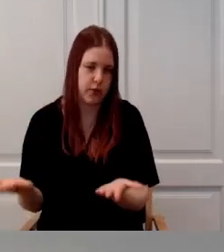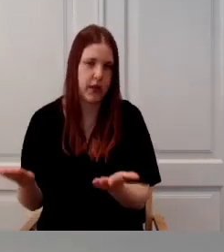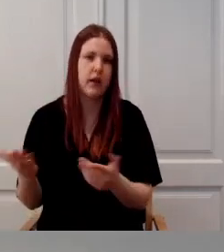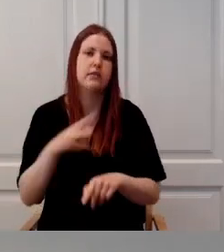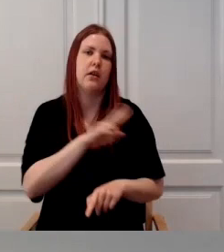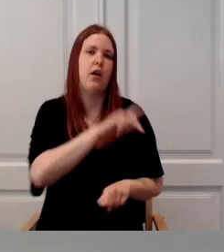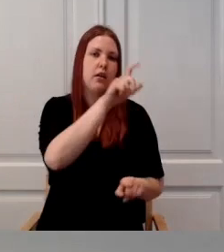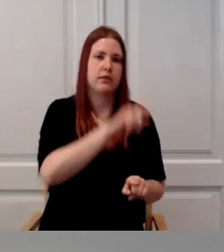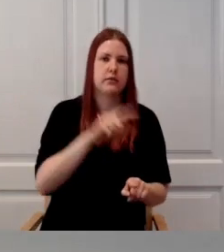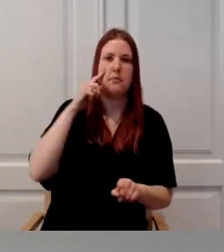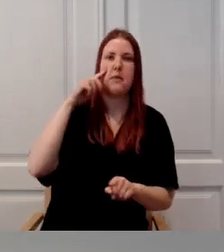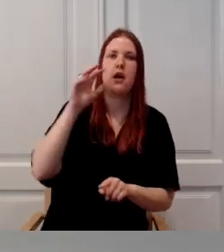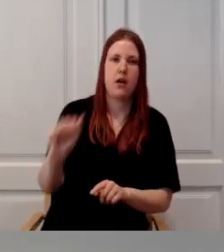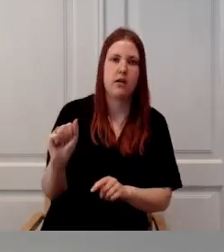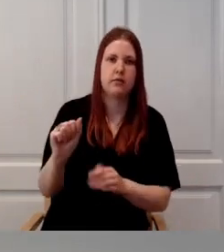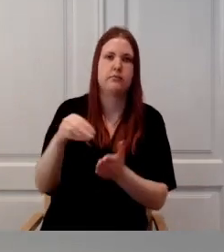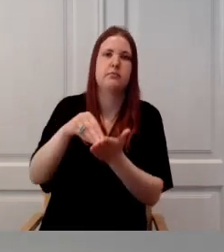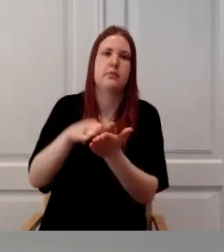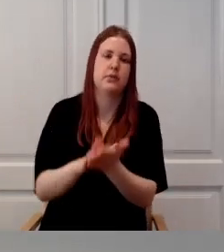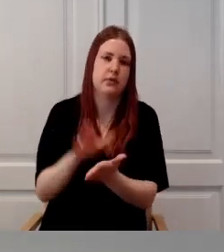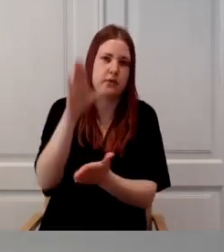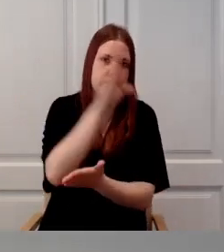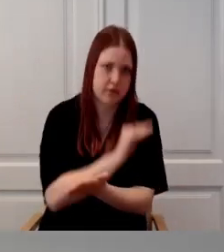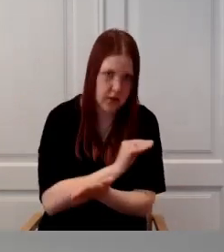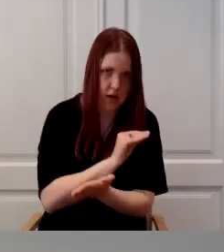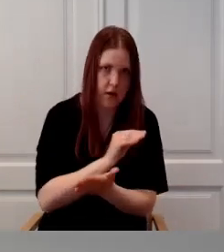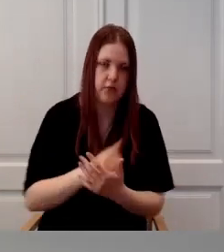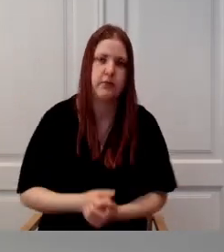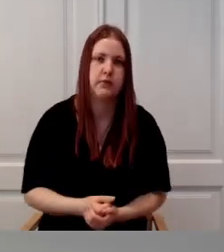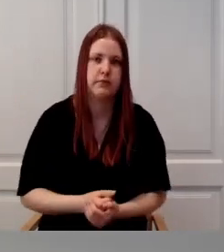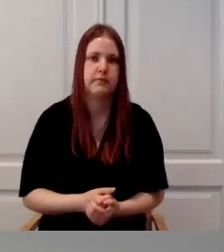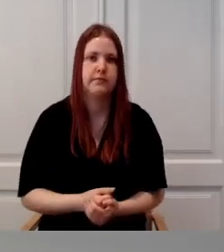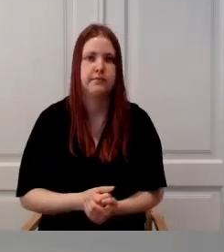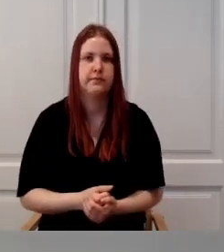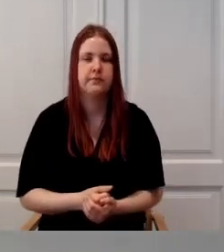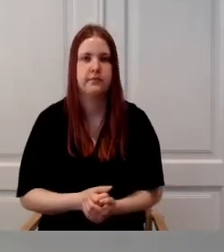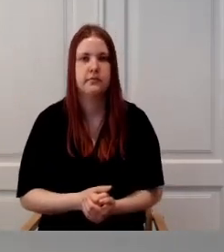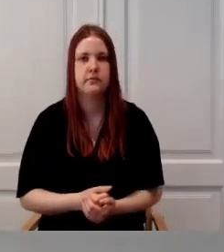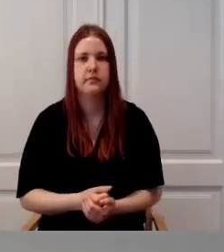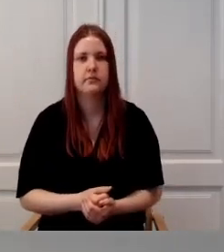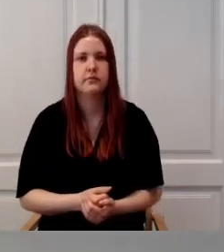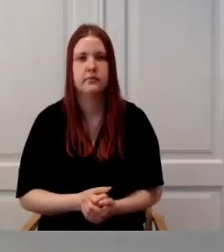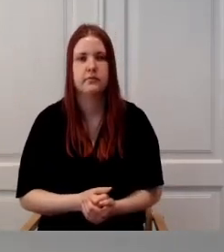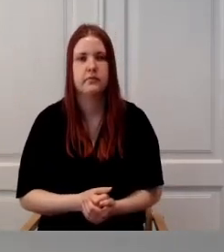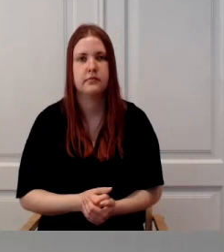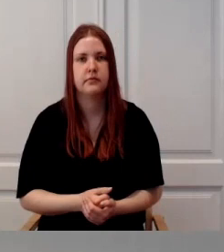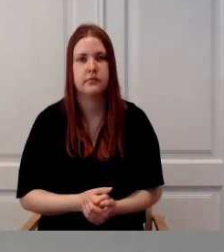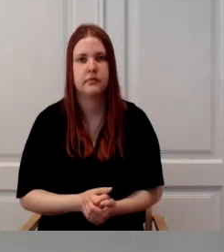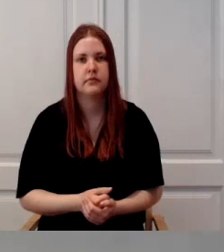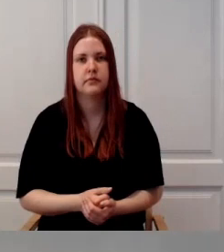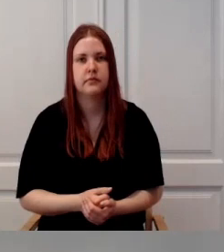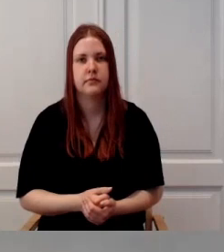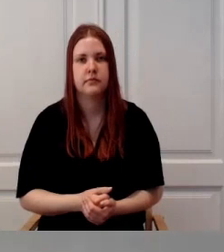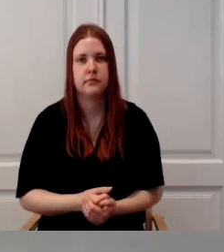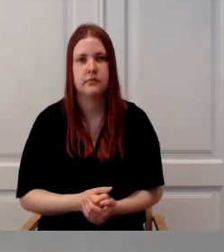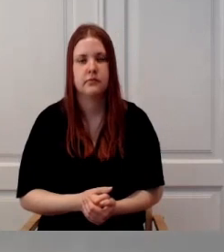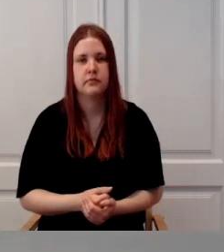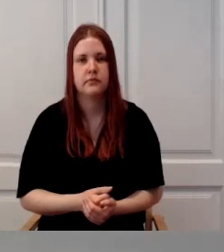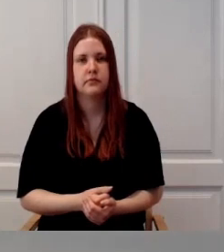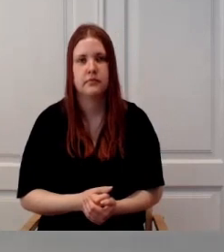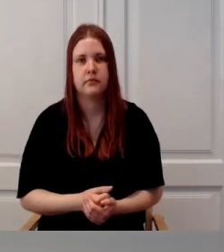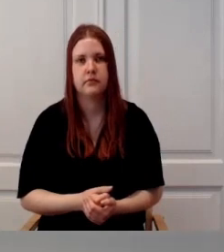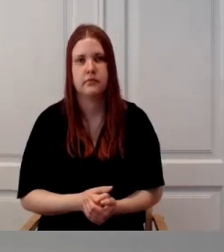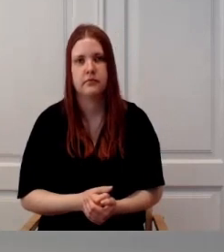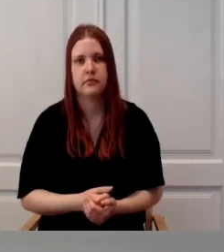ära, et sühika häire ja intelekti häirega on eristatud. Ja sellest tulenevalt on siis ka